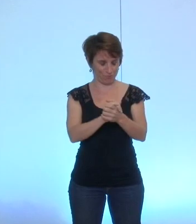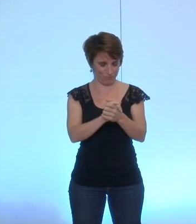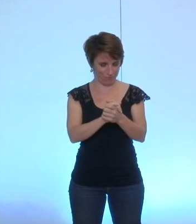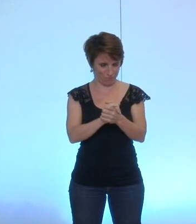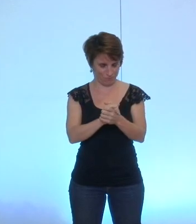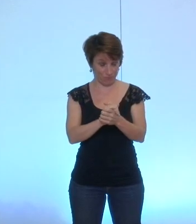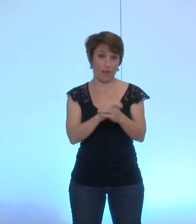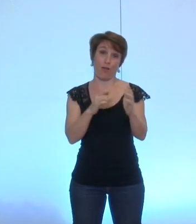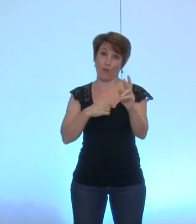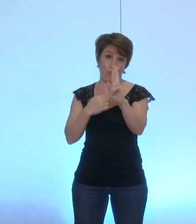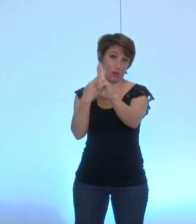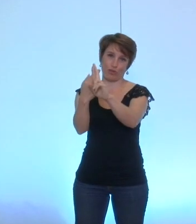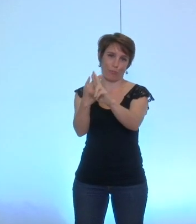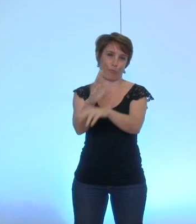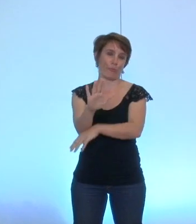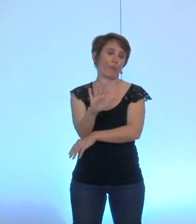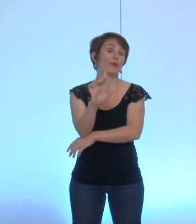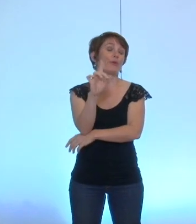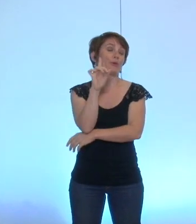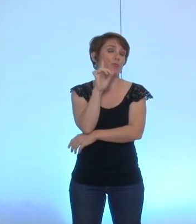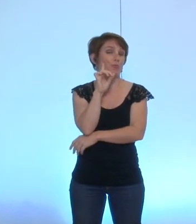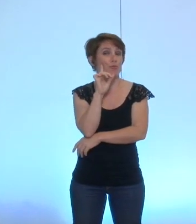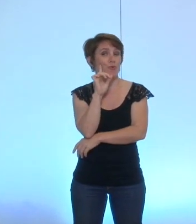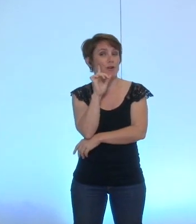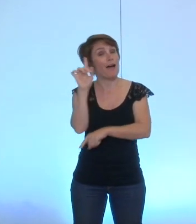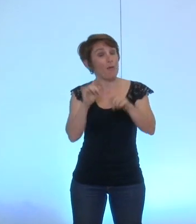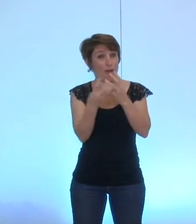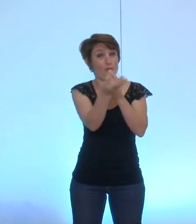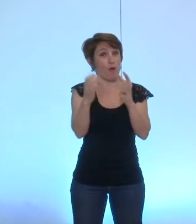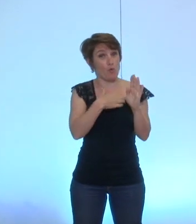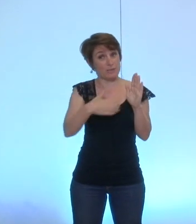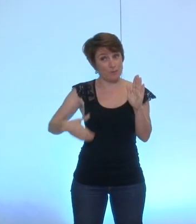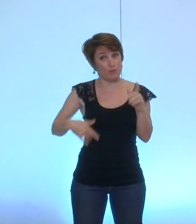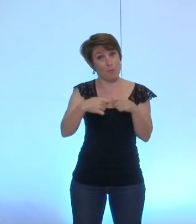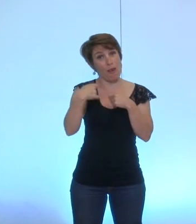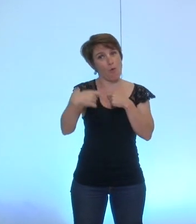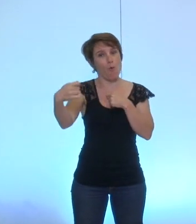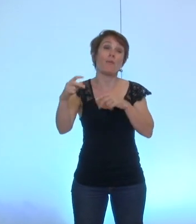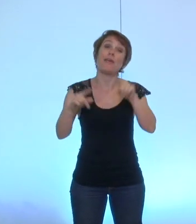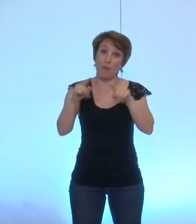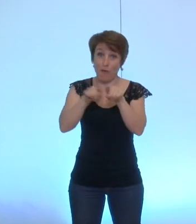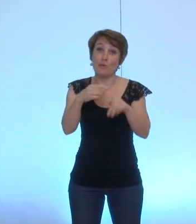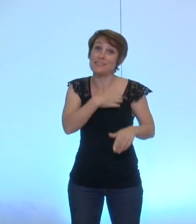je vais répondre parce que de temps en temps les conseils sont longs mais même le maire a droit d'avoir des petites joies